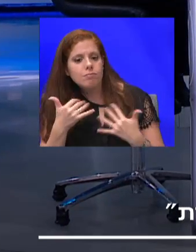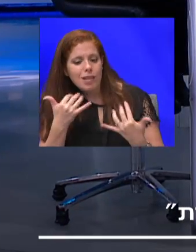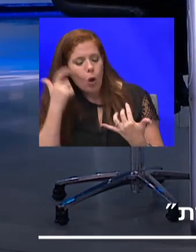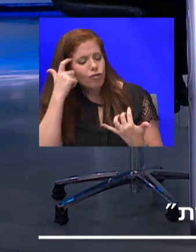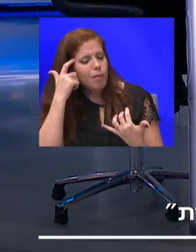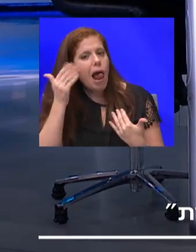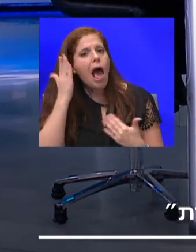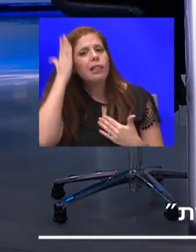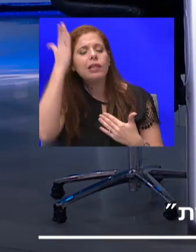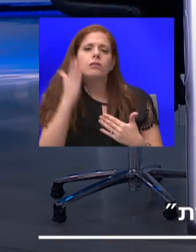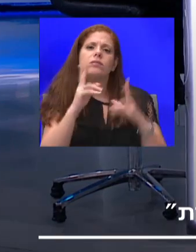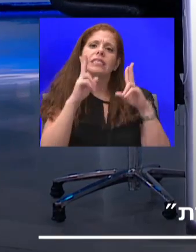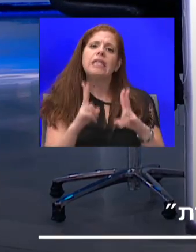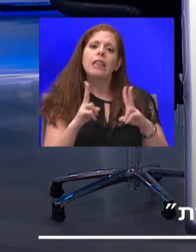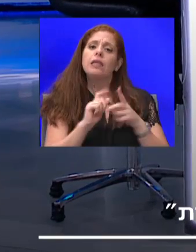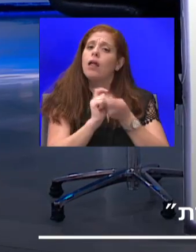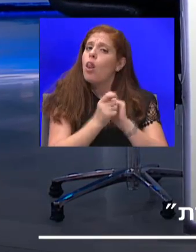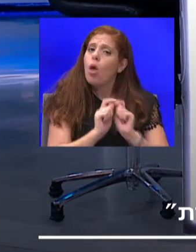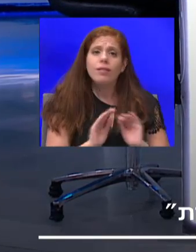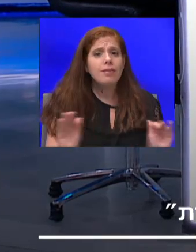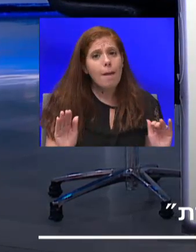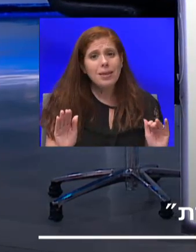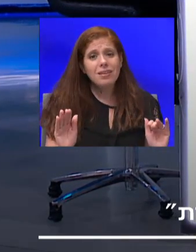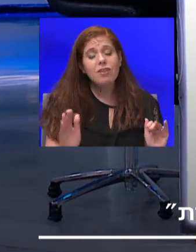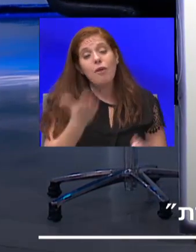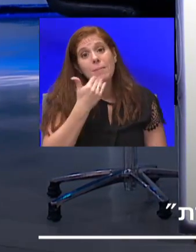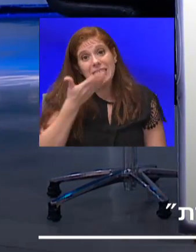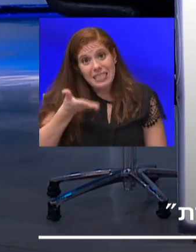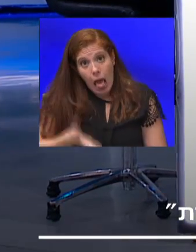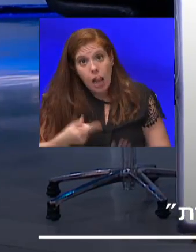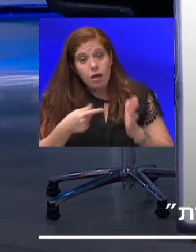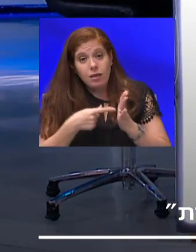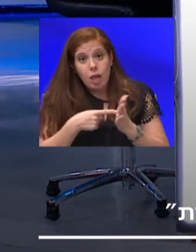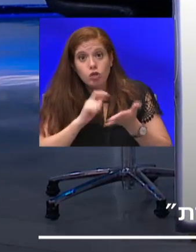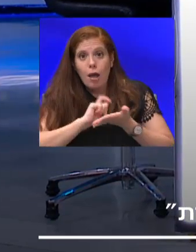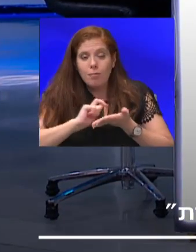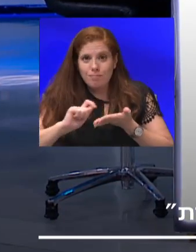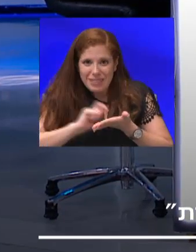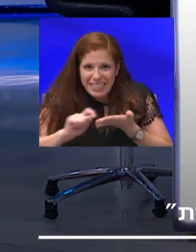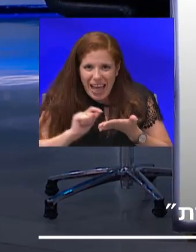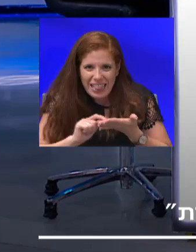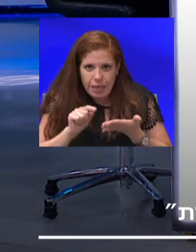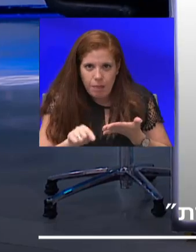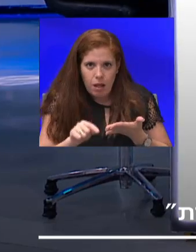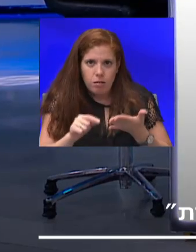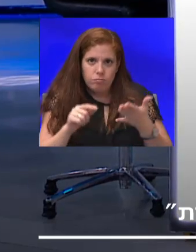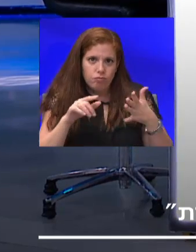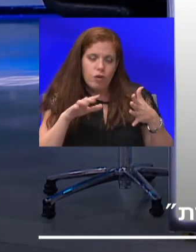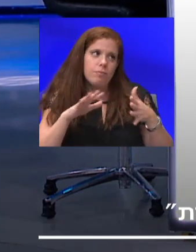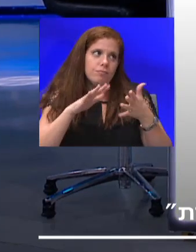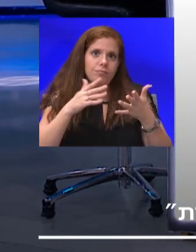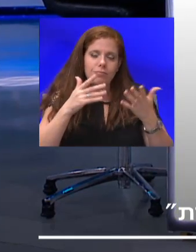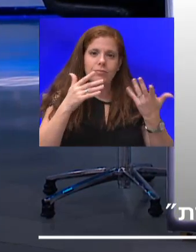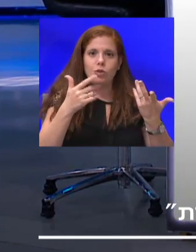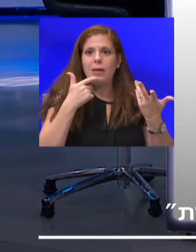ובישראל, כדי שהמשרדים האלה, שהתפוסה תרד אומנם, אם כלכלת ישראל תמשיך לעלות,